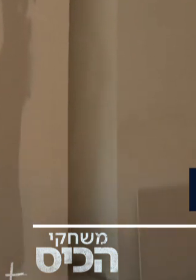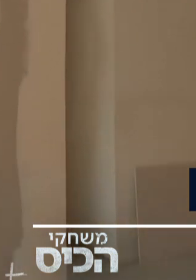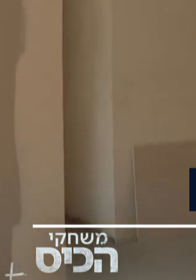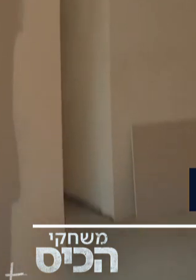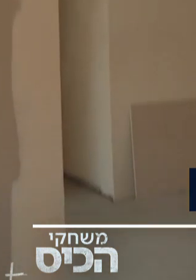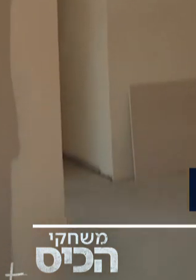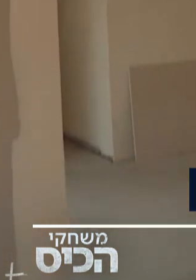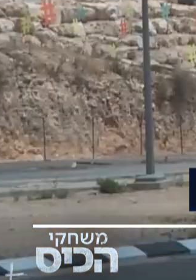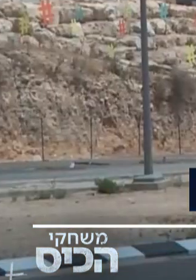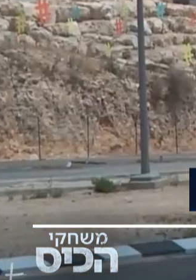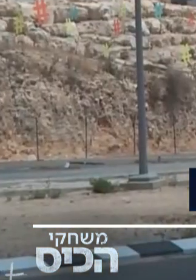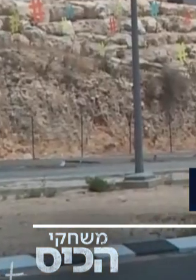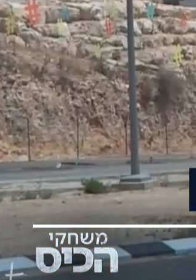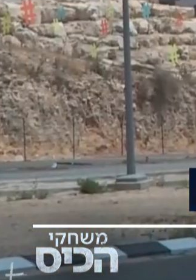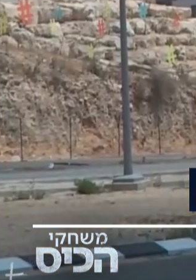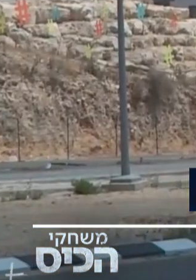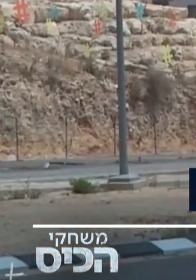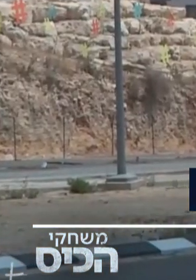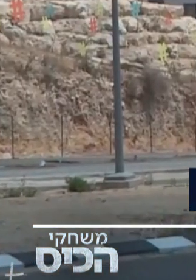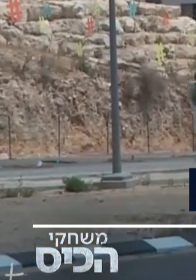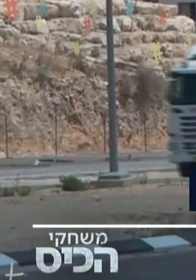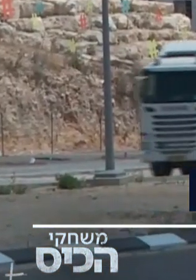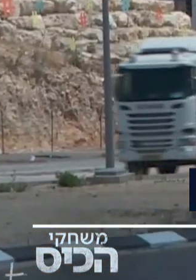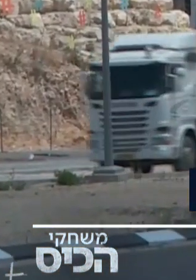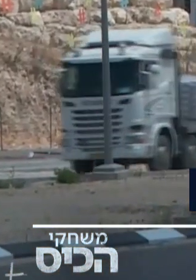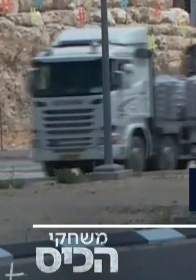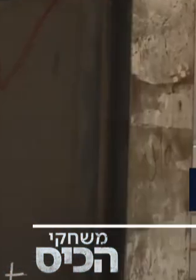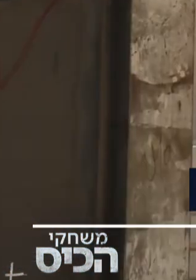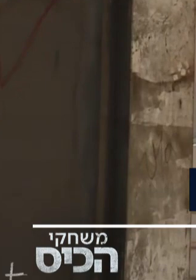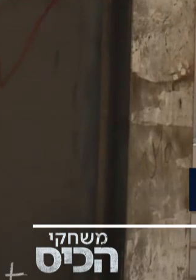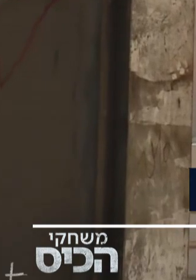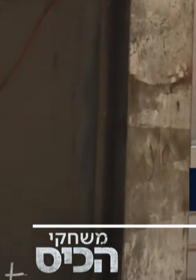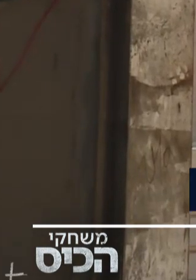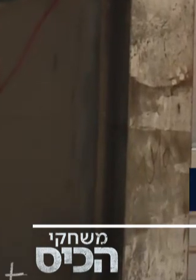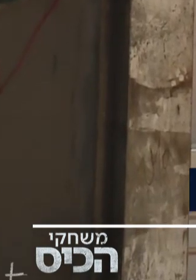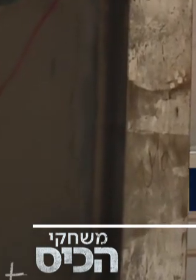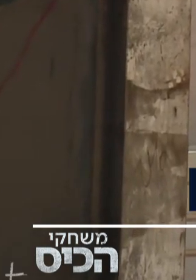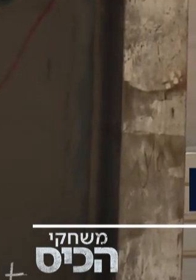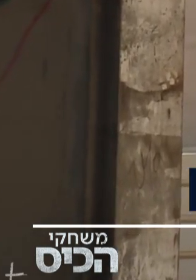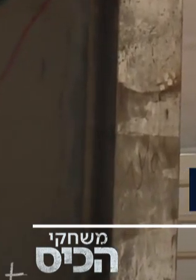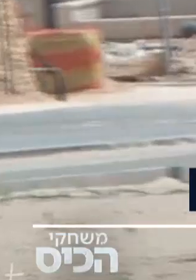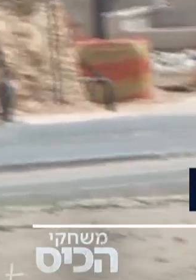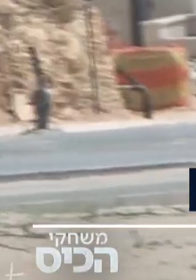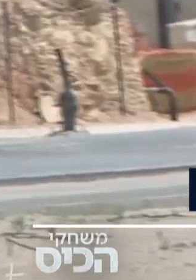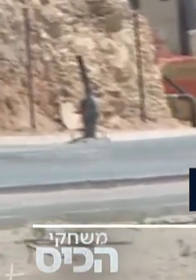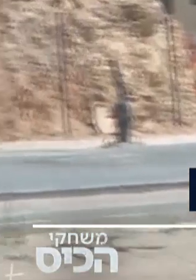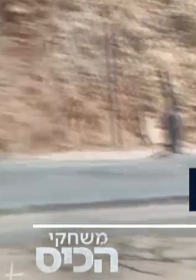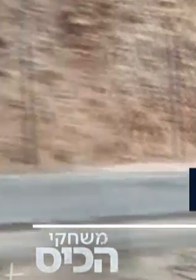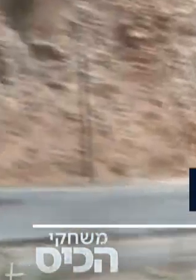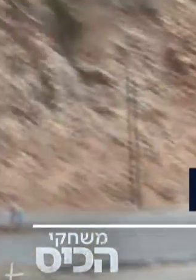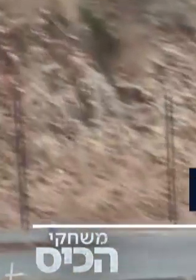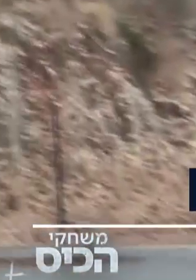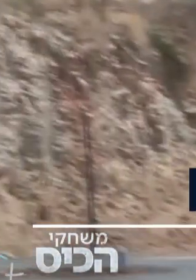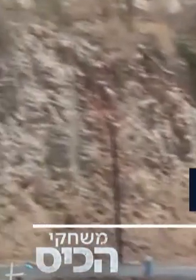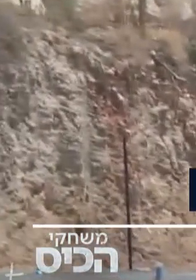וספטמבר הסתכמה מחירת הדירות החדשות ב-10,140, לעומת 8,500 דירות ברבעון הקודם,